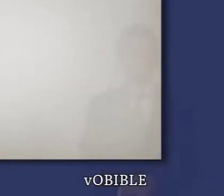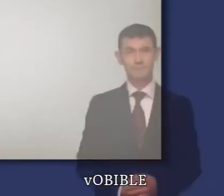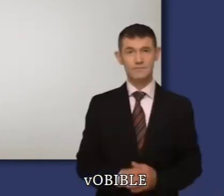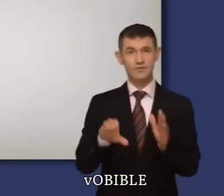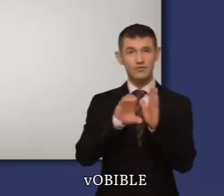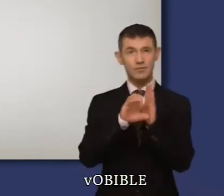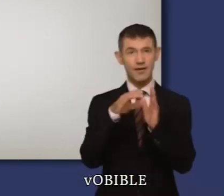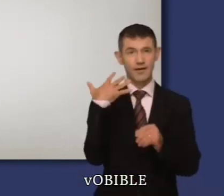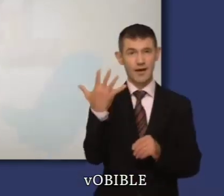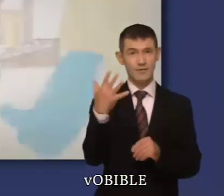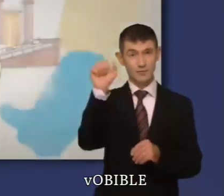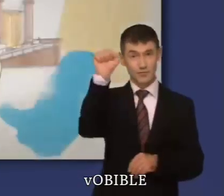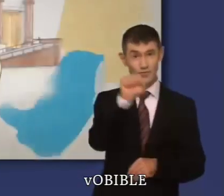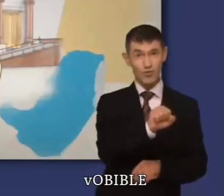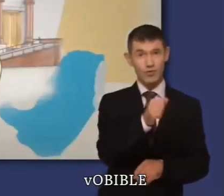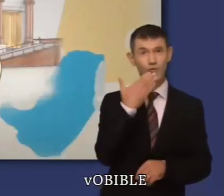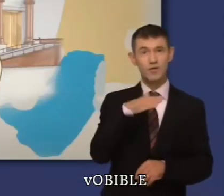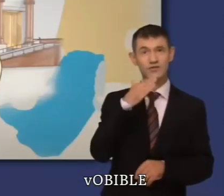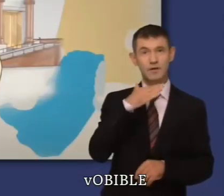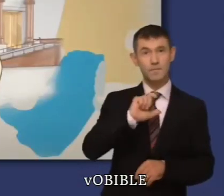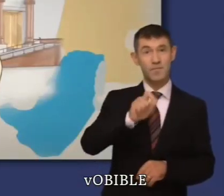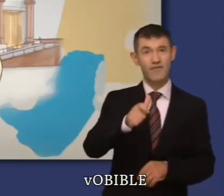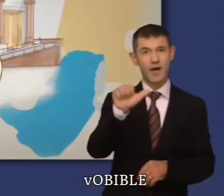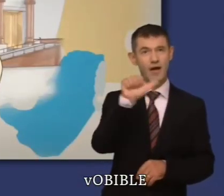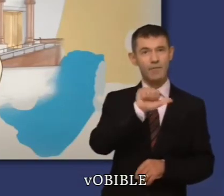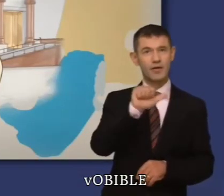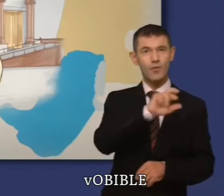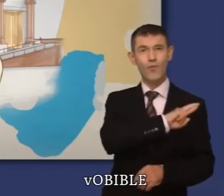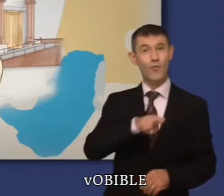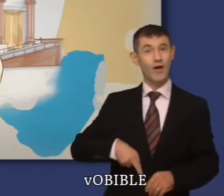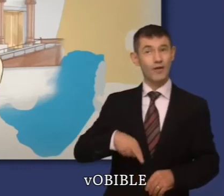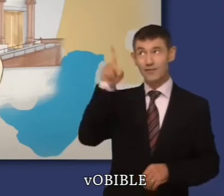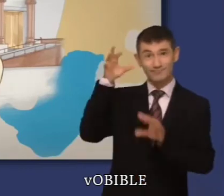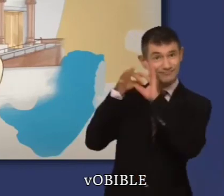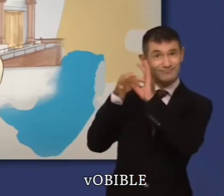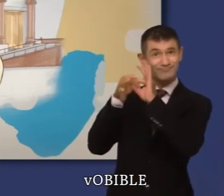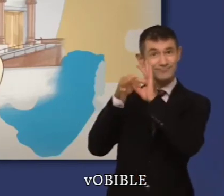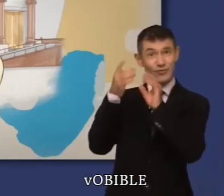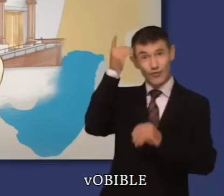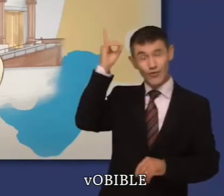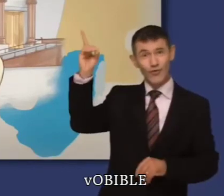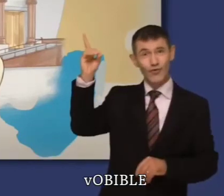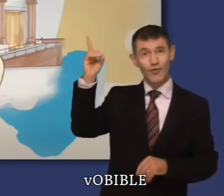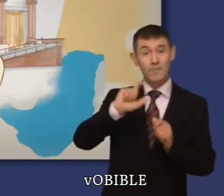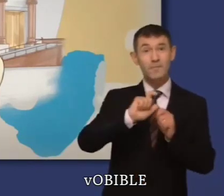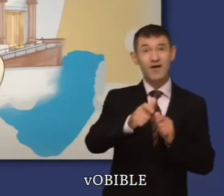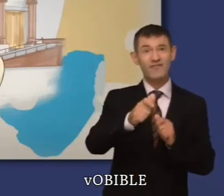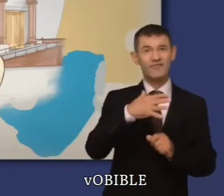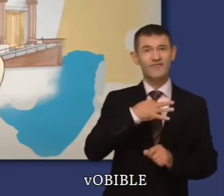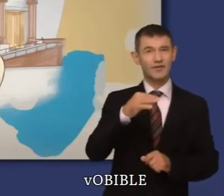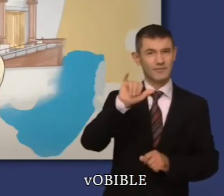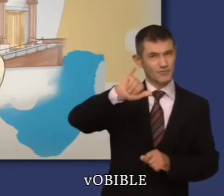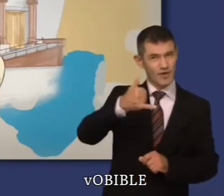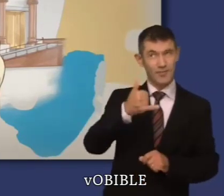Au chapitre 15, Asa devient roi à Jérusalem et il fait ce qui est bien aux yeux de Jéhovah. Son